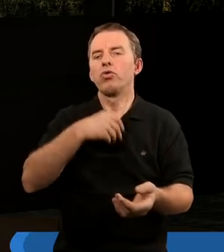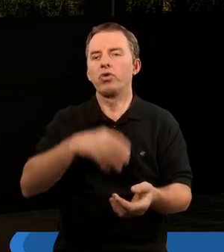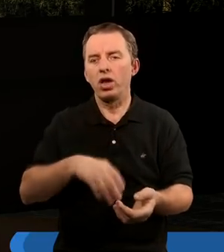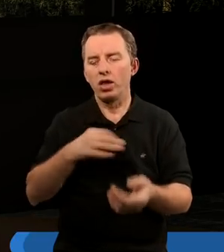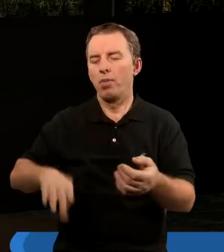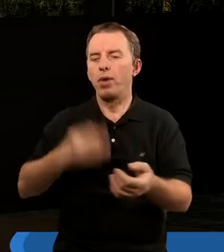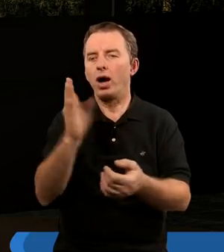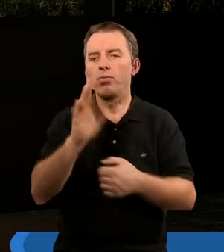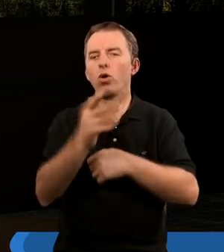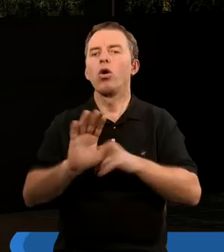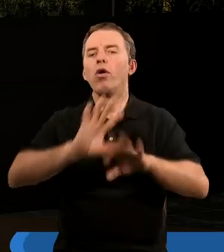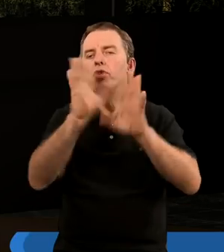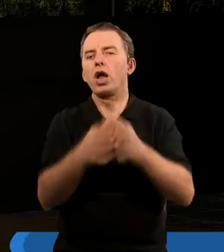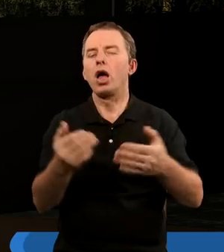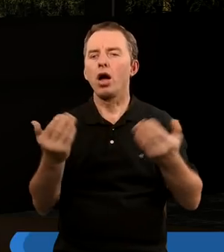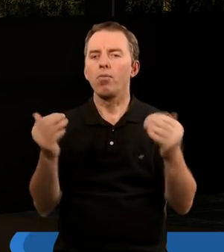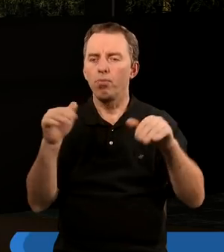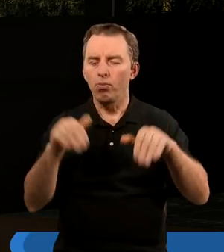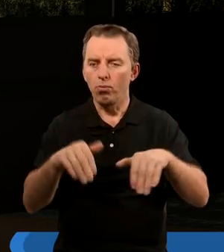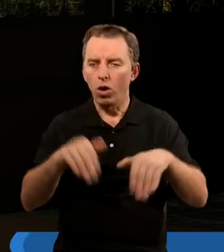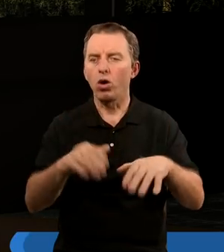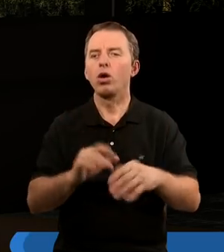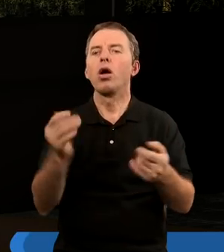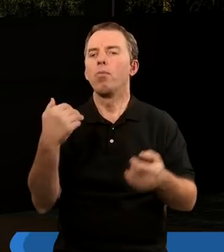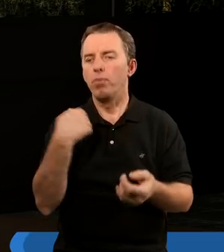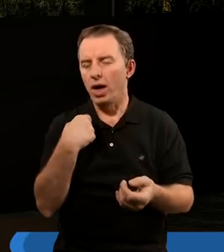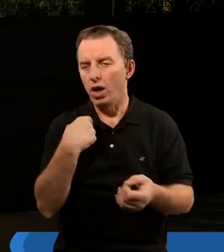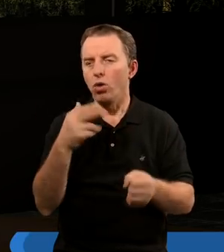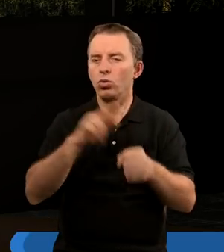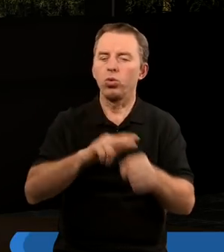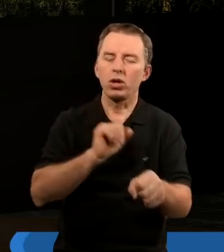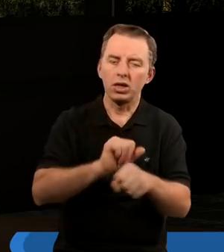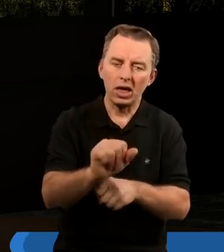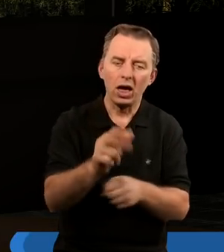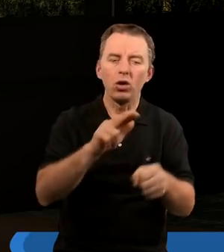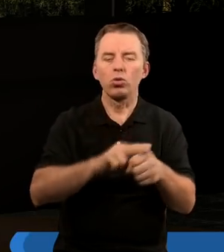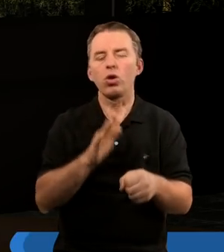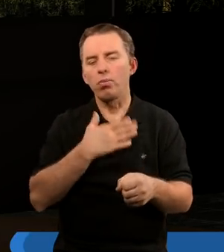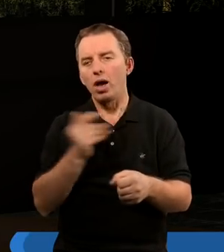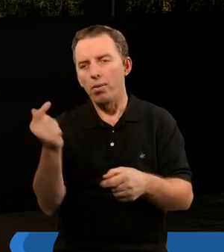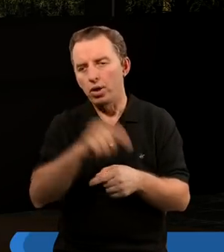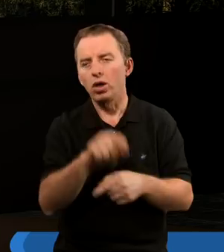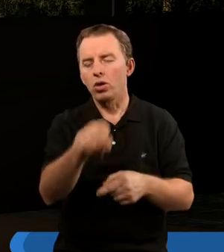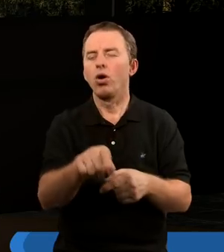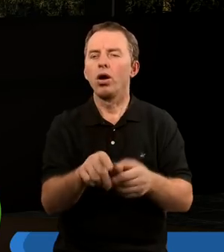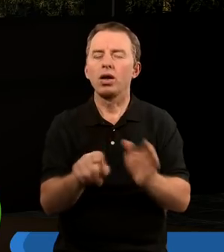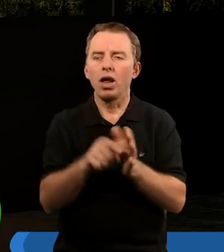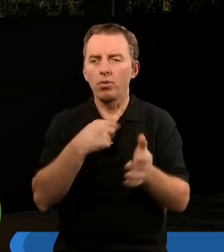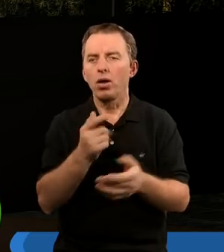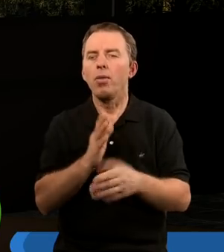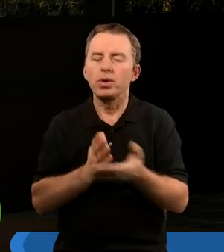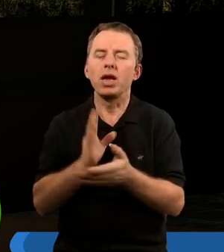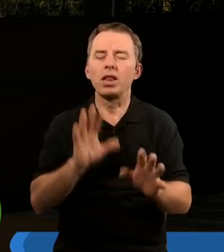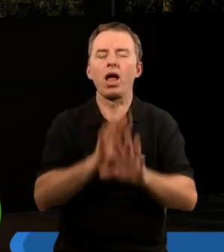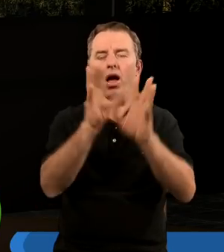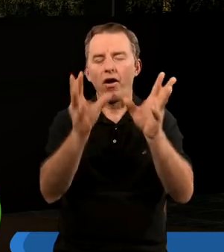święty, Pan Bóg Wszechmogący. Ten, który był i który jest i który ma przyjść. to jest coś, co dla mnie też mówi o tym, że